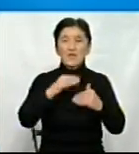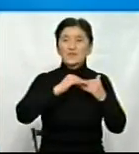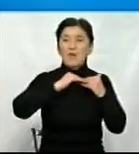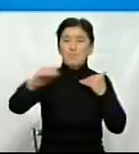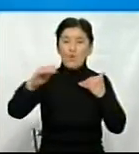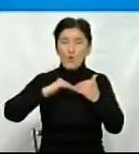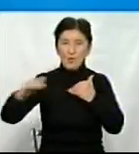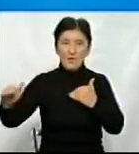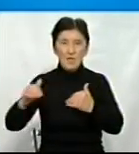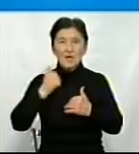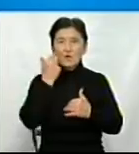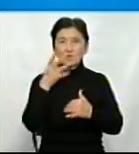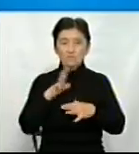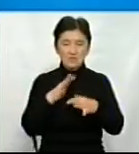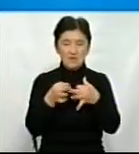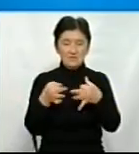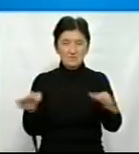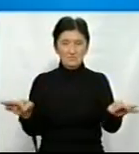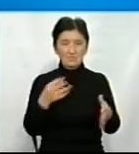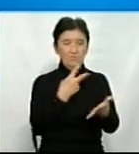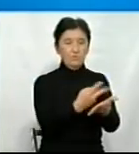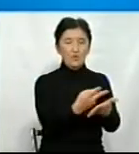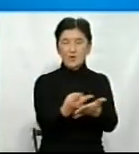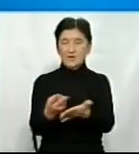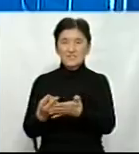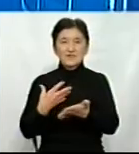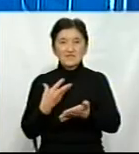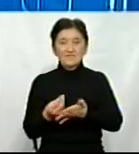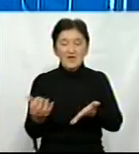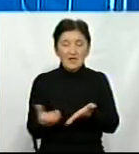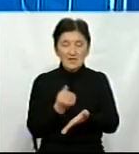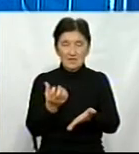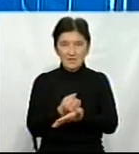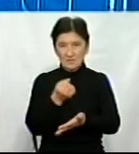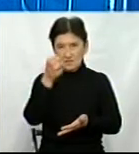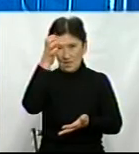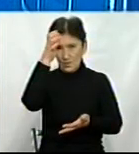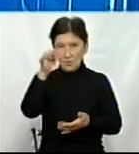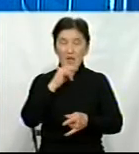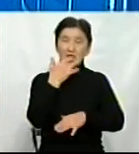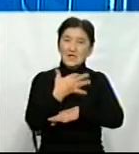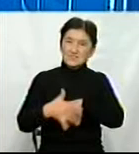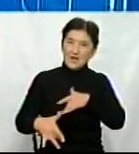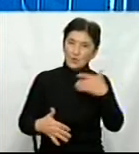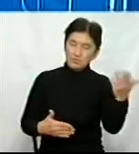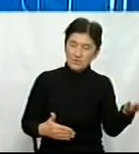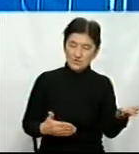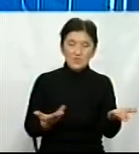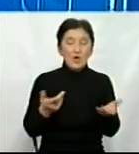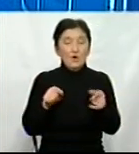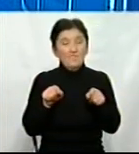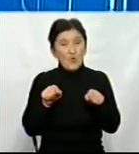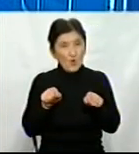можливість, відповідно, показати ті досягнення вітчизняної науки, аграрної науки і зарубіжної. І от тут